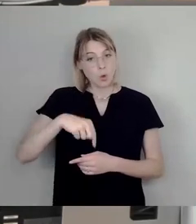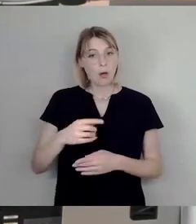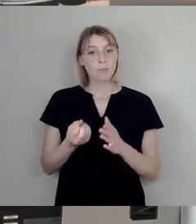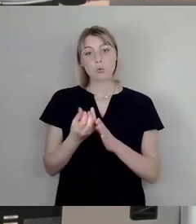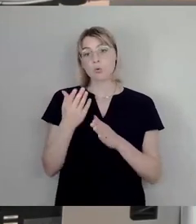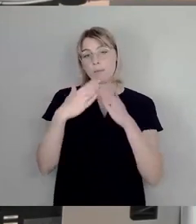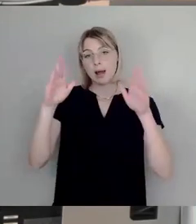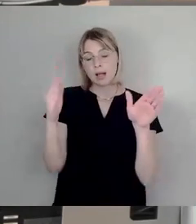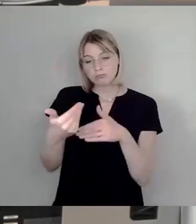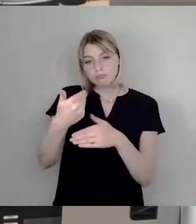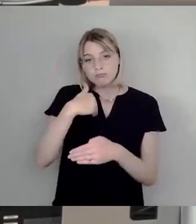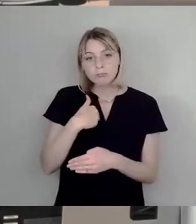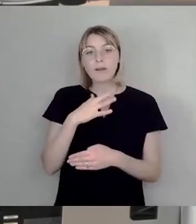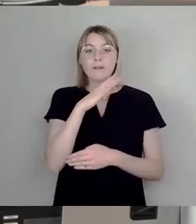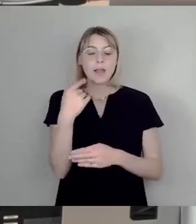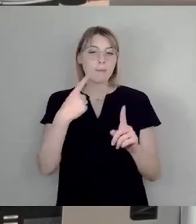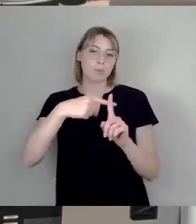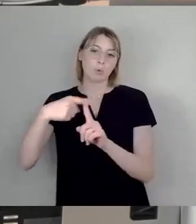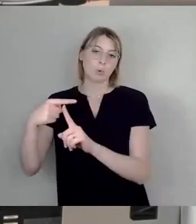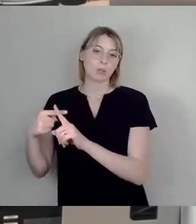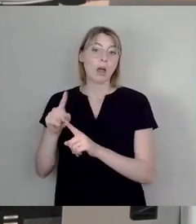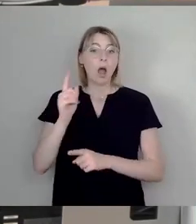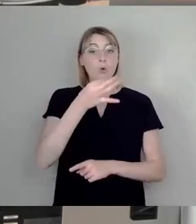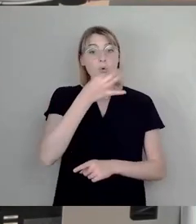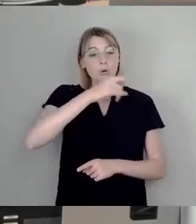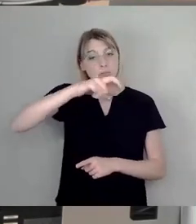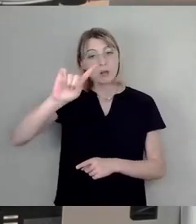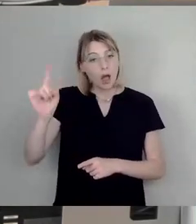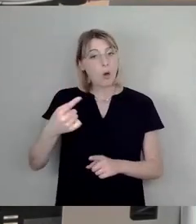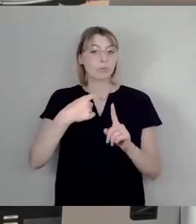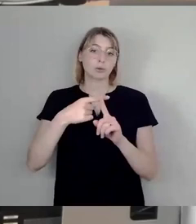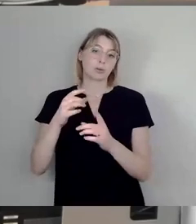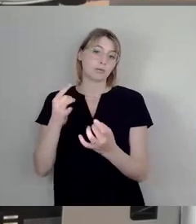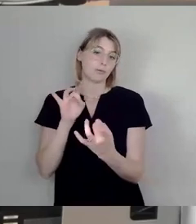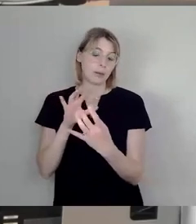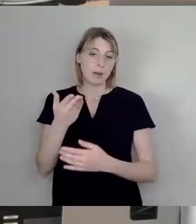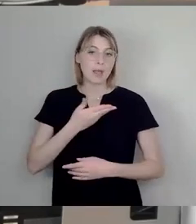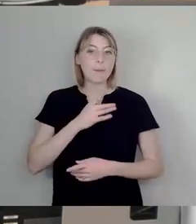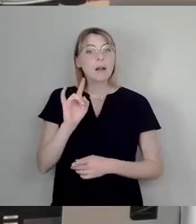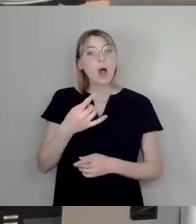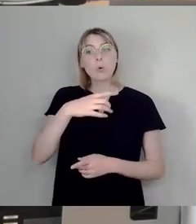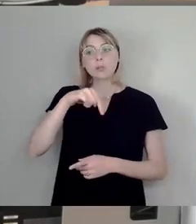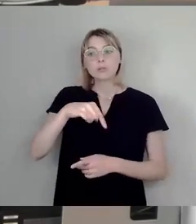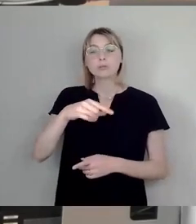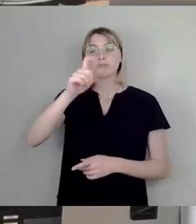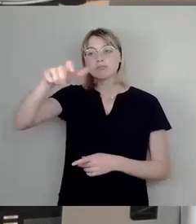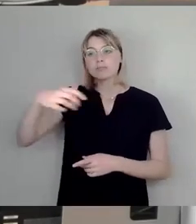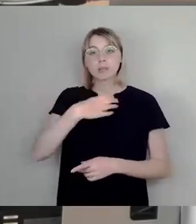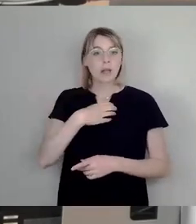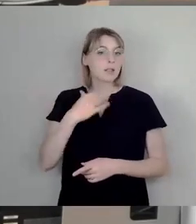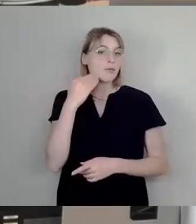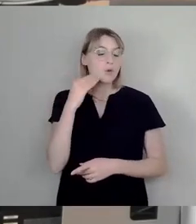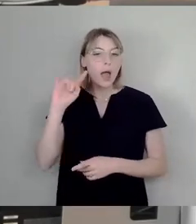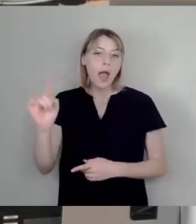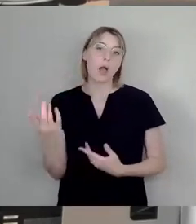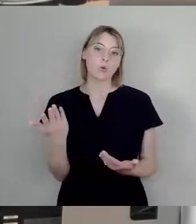und tatsächlich auch von den Gästen unserer Stadt. Die suchen nämlich ein Miteinander